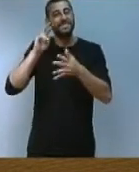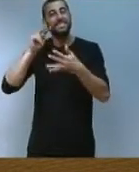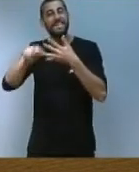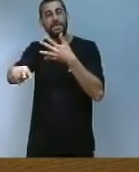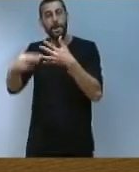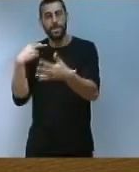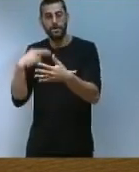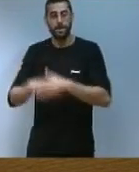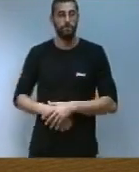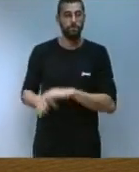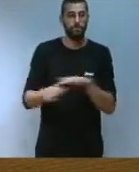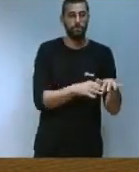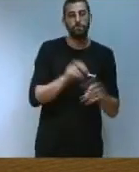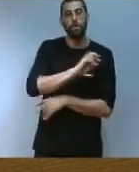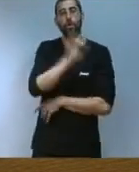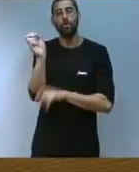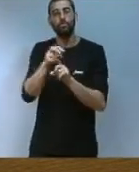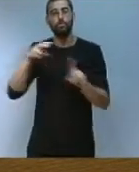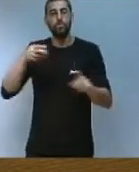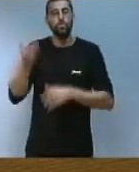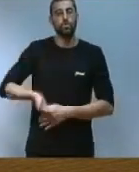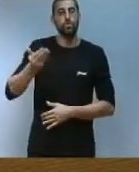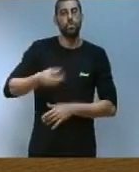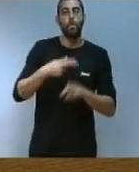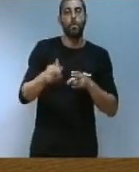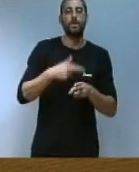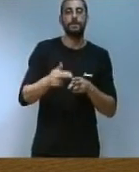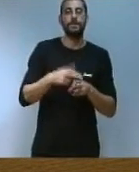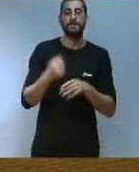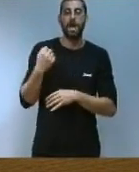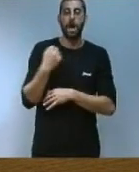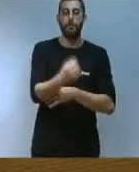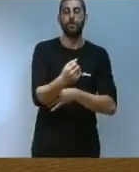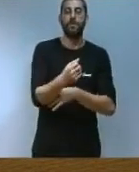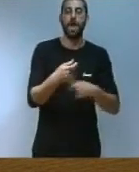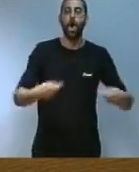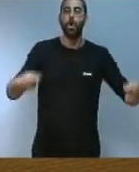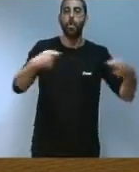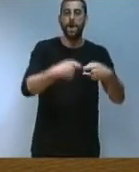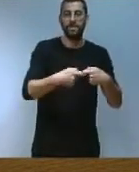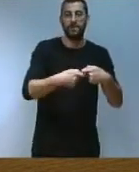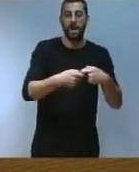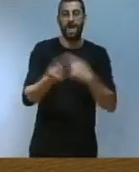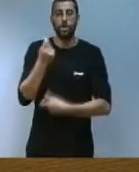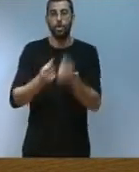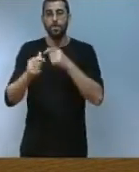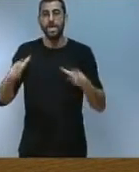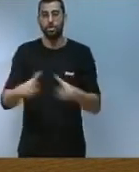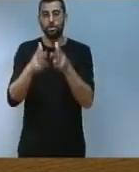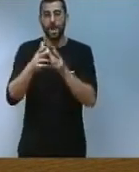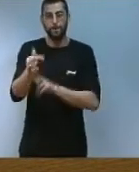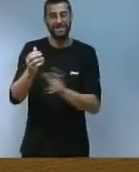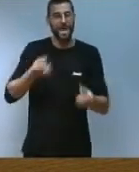Un altre vessant estratègic de les nostres polítiques és el suport al cooperativisme l'economia social i l'emprenedoria